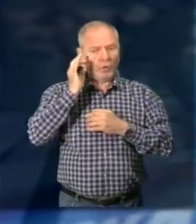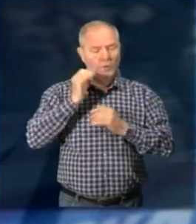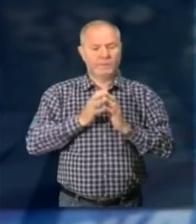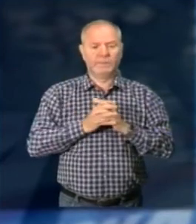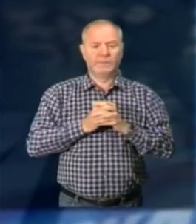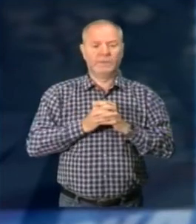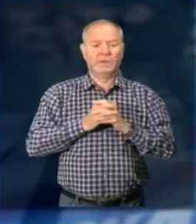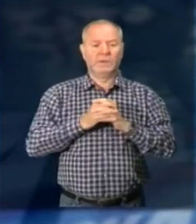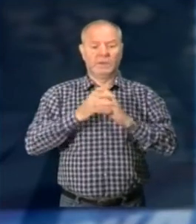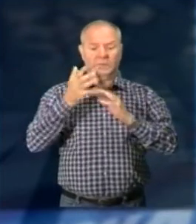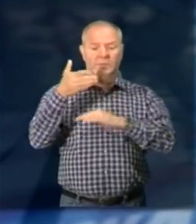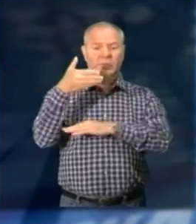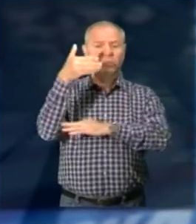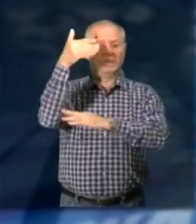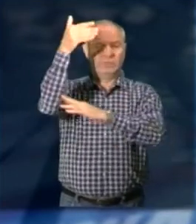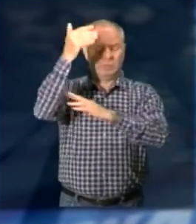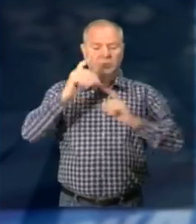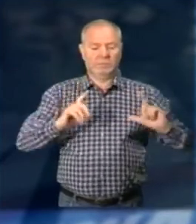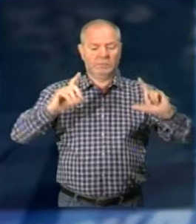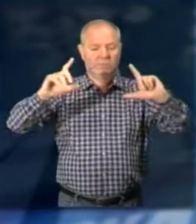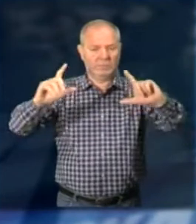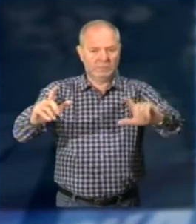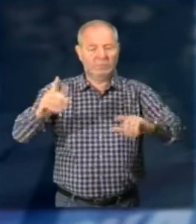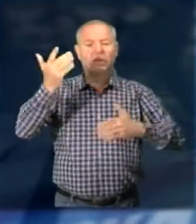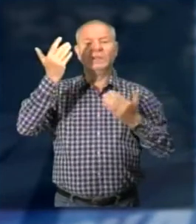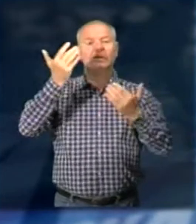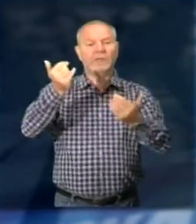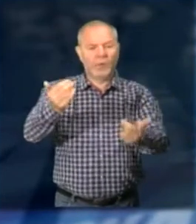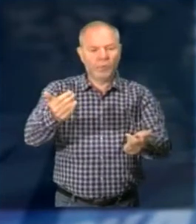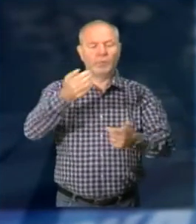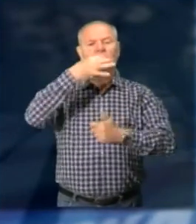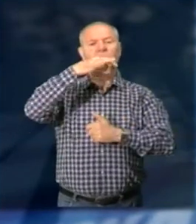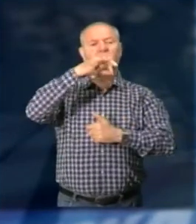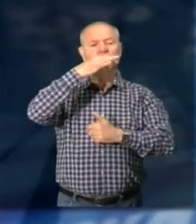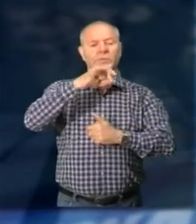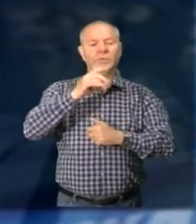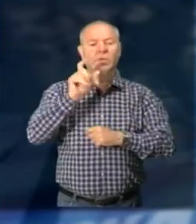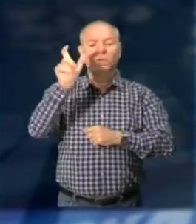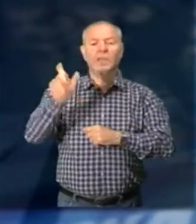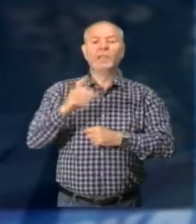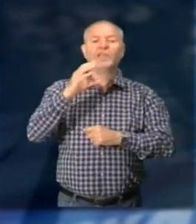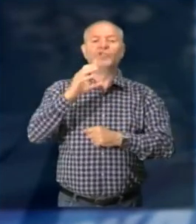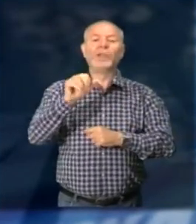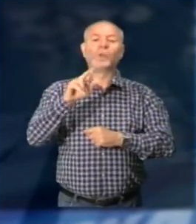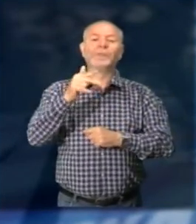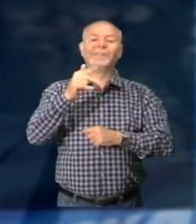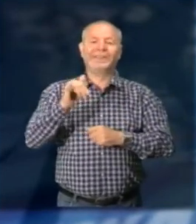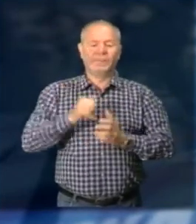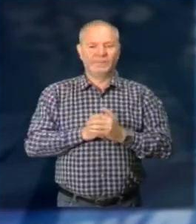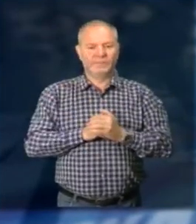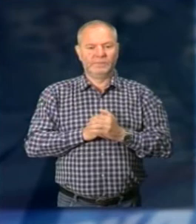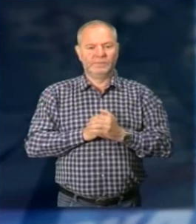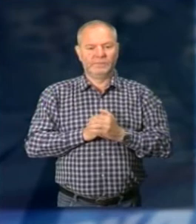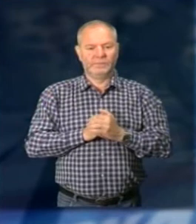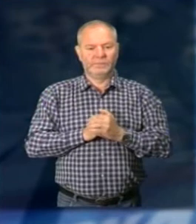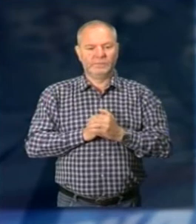resistenza, l'alza bandiera, la deposizione della corona Il saluto delle autorità e l'orazione ufficiale di Giovanni Cerutti Il presidente del VCO